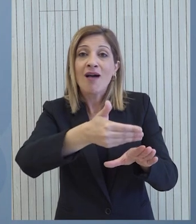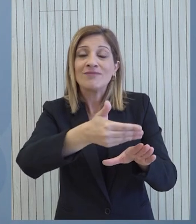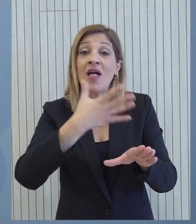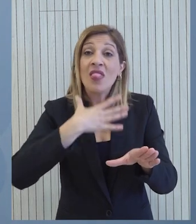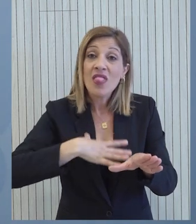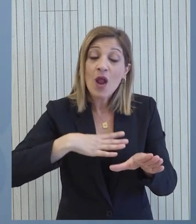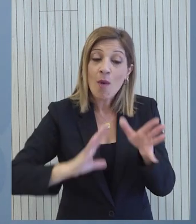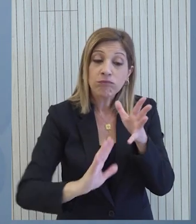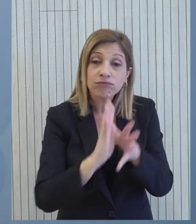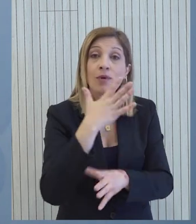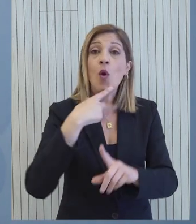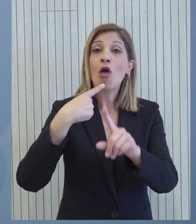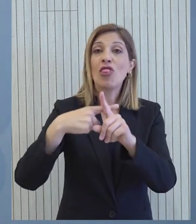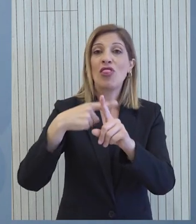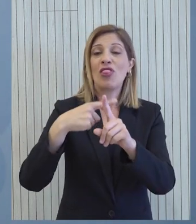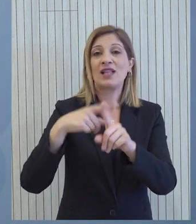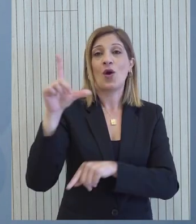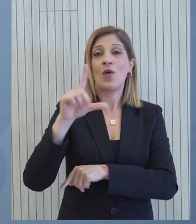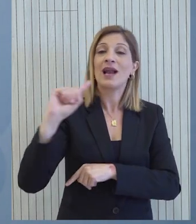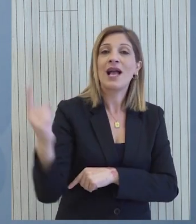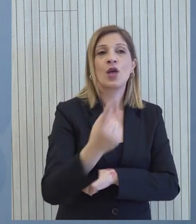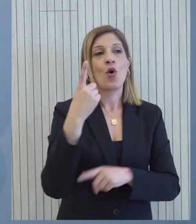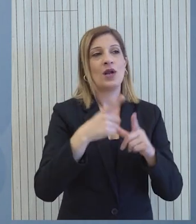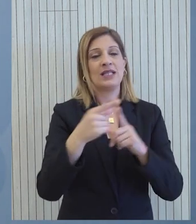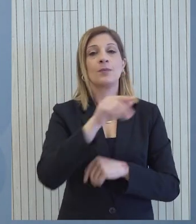για την πόλη και την επαρχία της Λάρνακας αλλά για ολόκληρη την χώρα